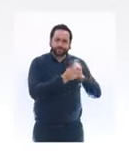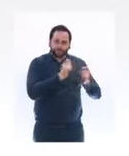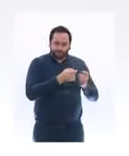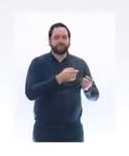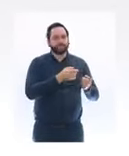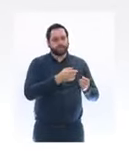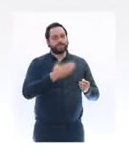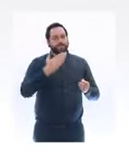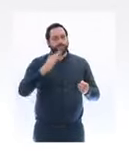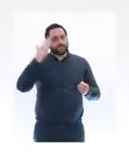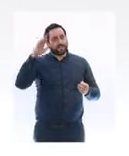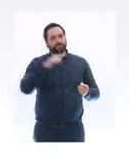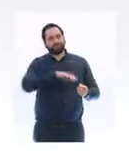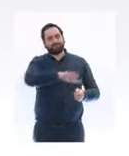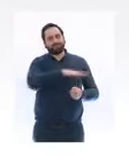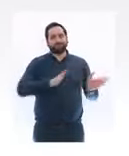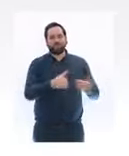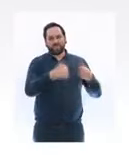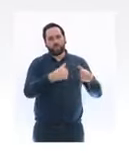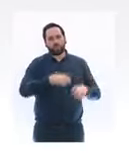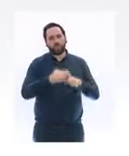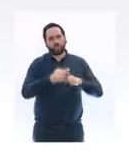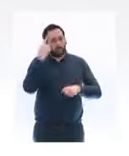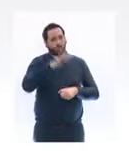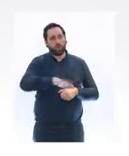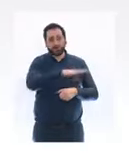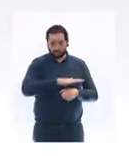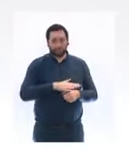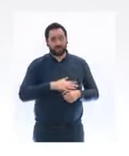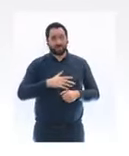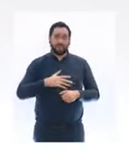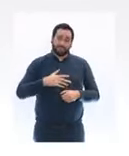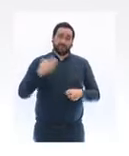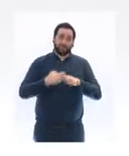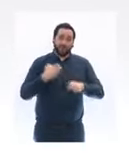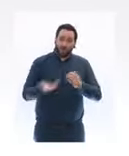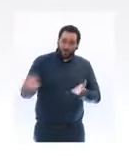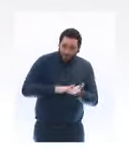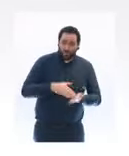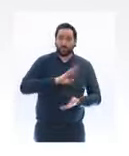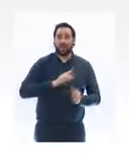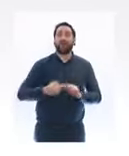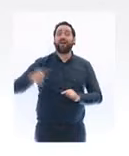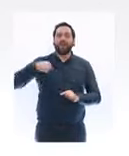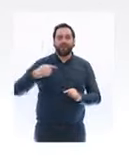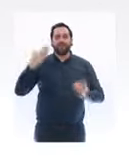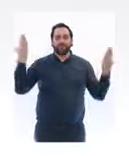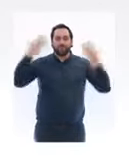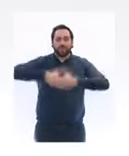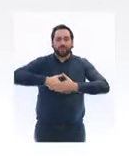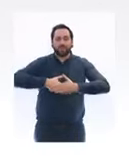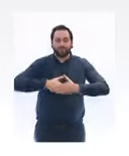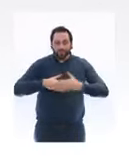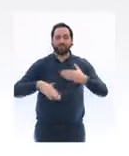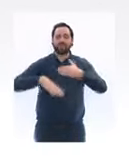'autant plus cruel qu'ils avaient fait des efforts colossaux pour s'adapter au couvre-feu. La culture, c'est de l